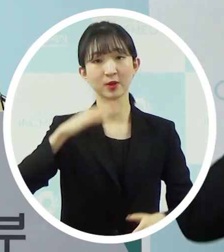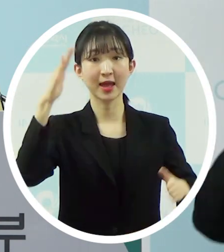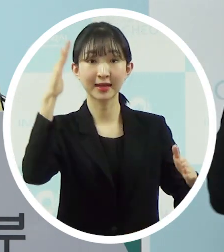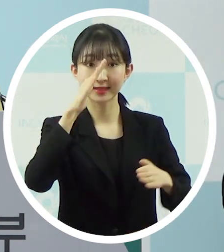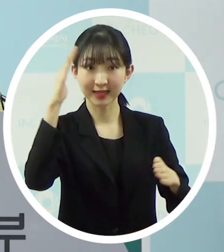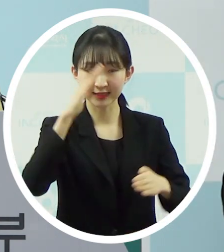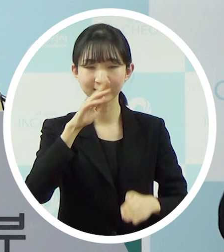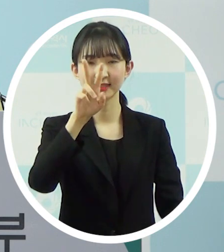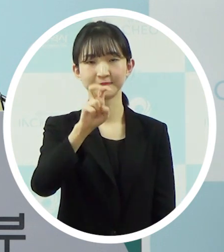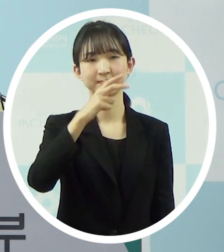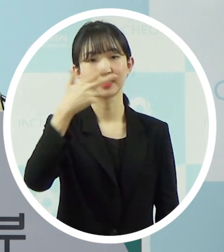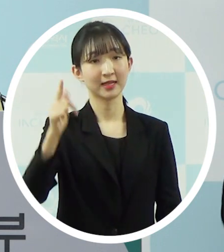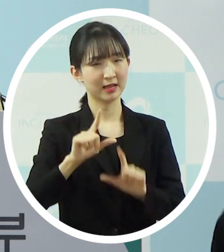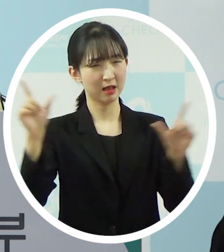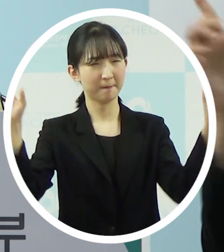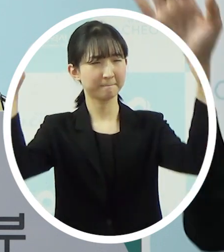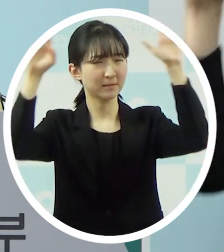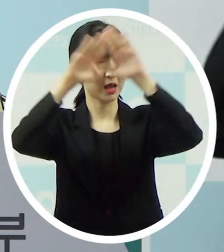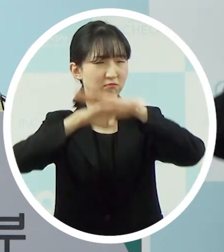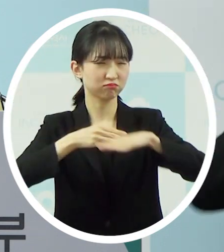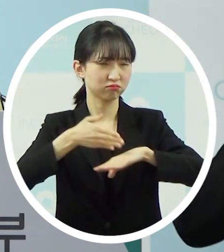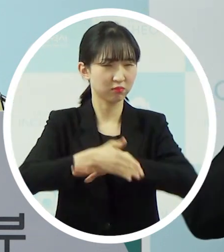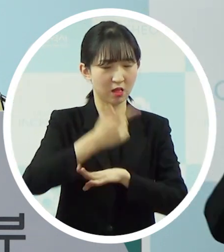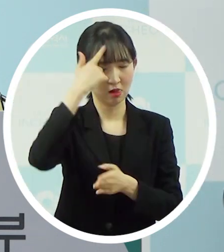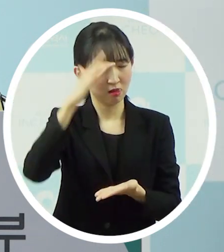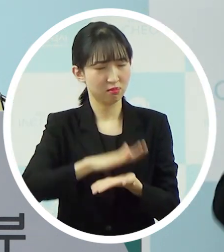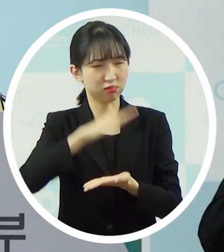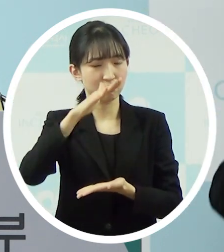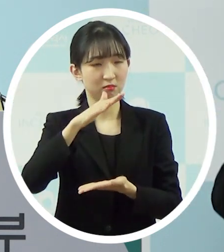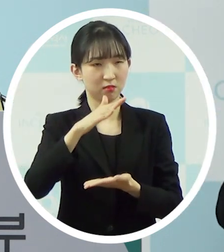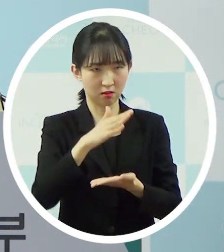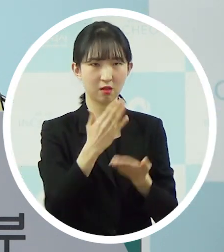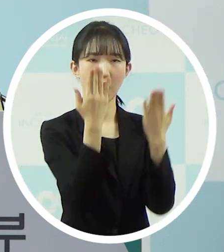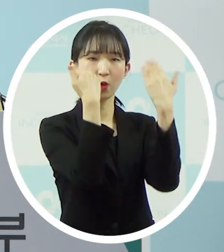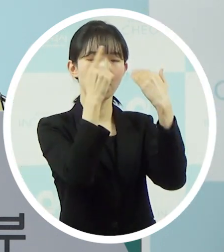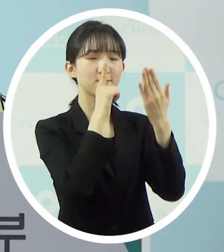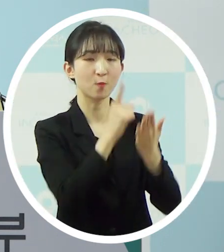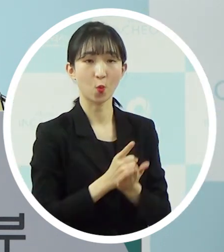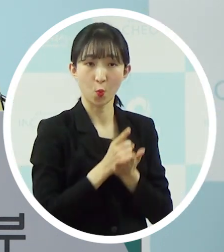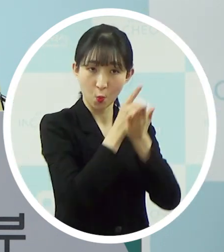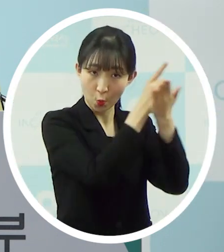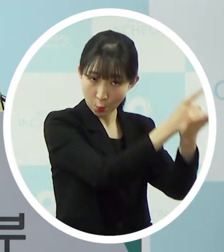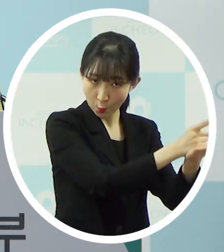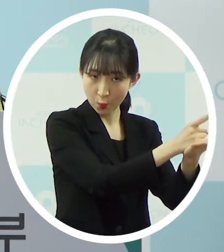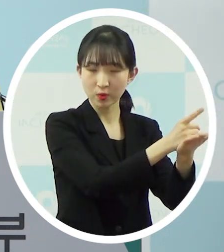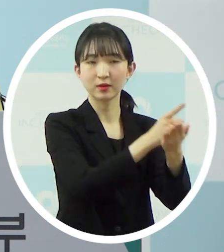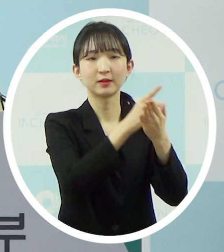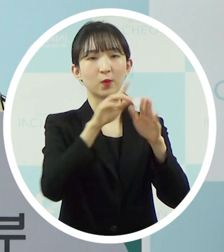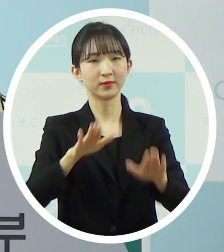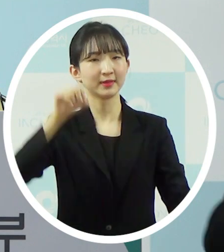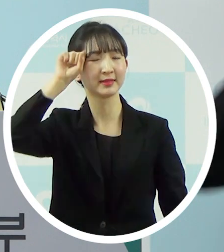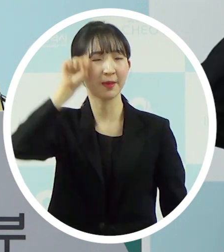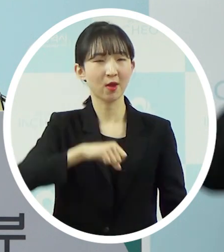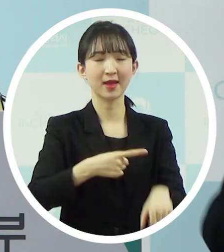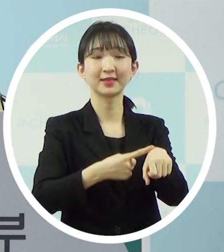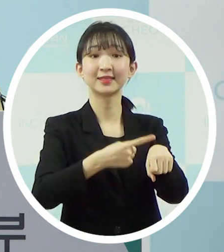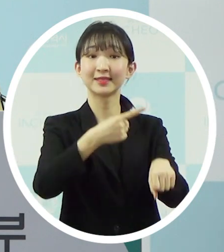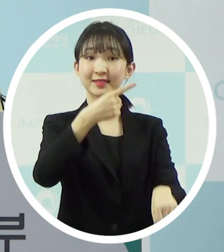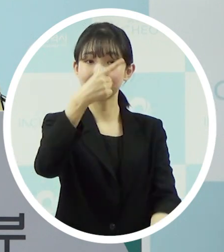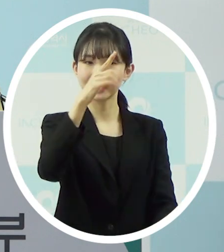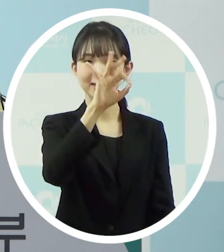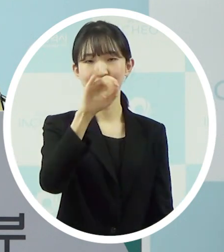27일 밤늦게 발열 증상을 학교 측에 신고하였고 금일 새벽 1시경